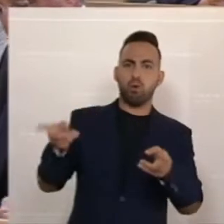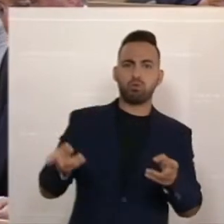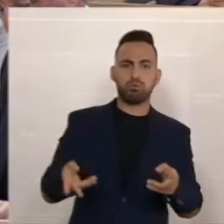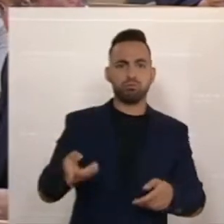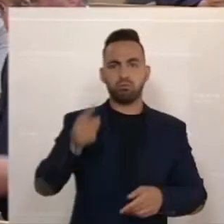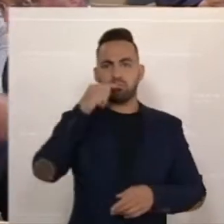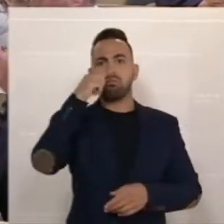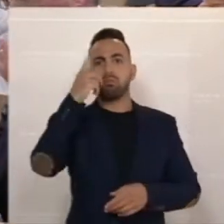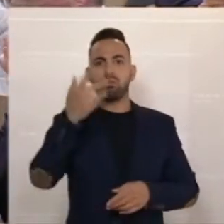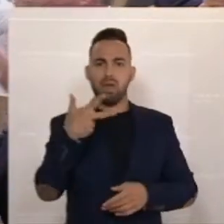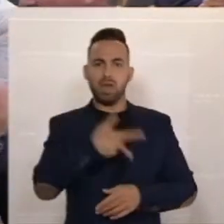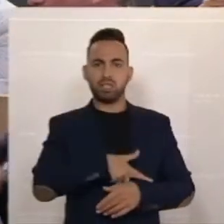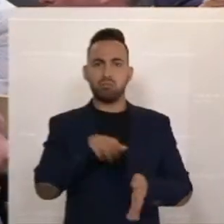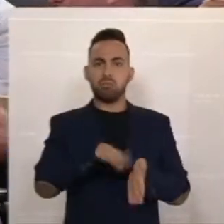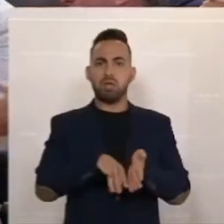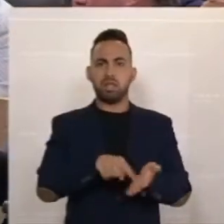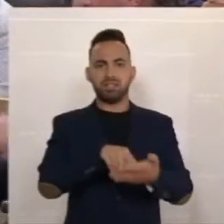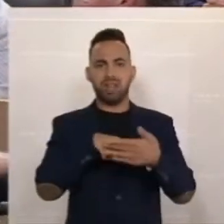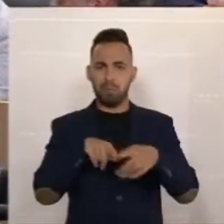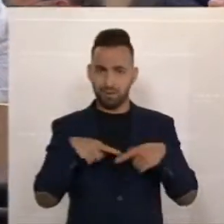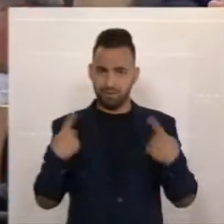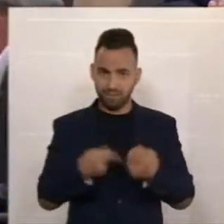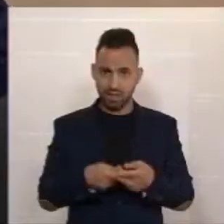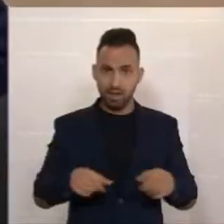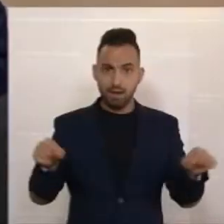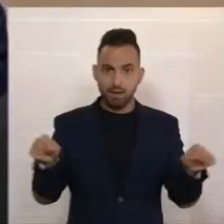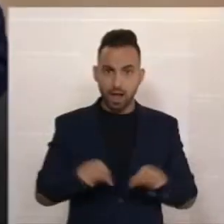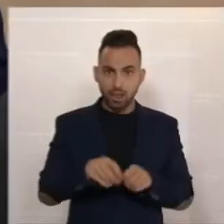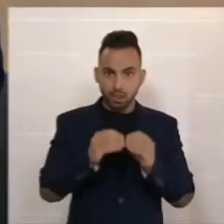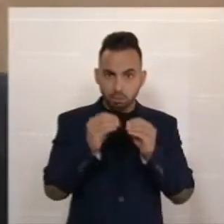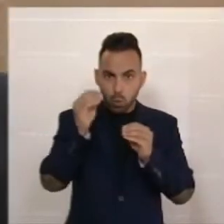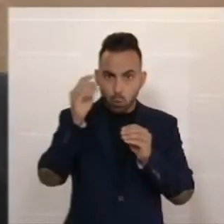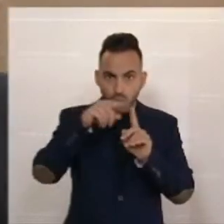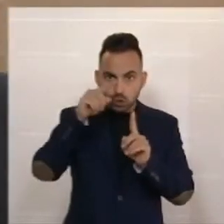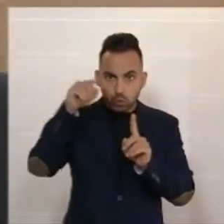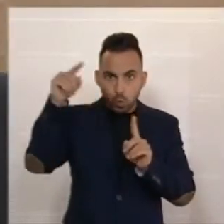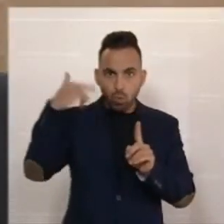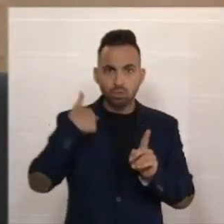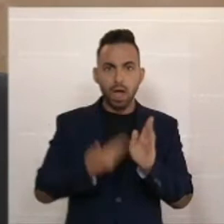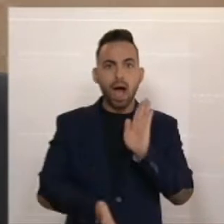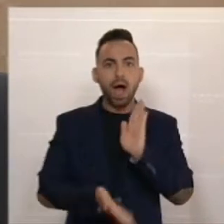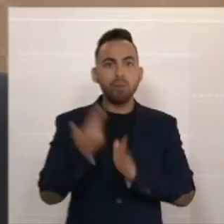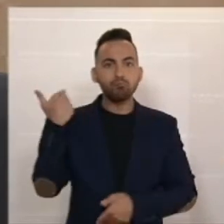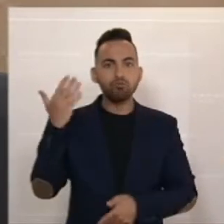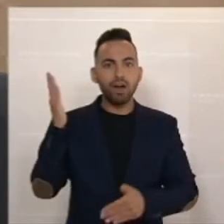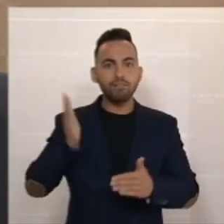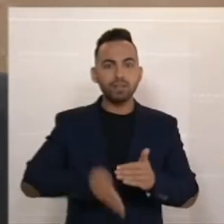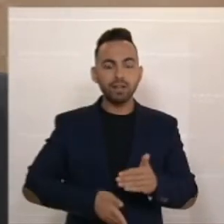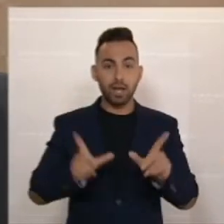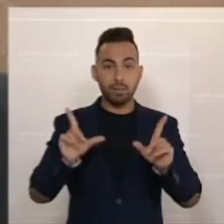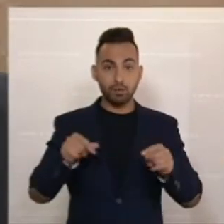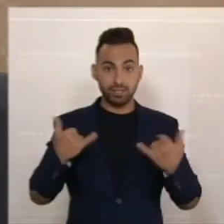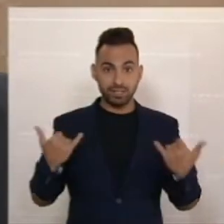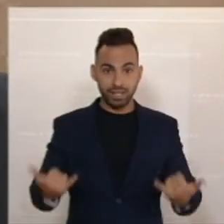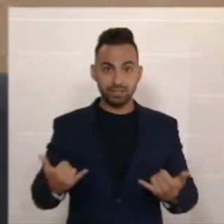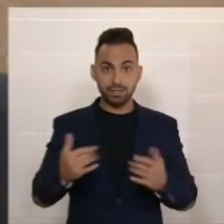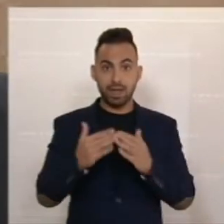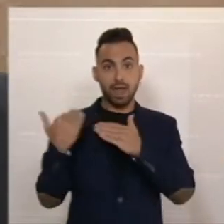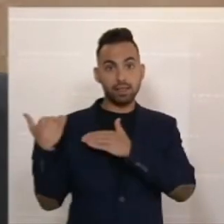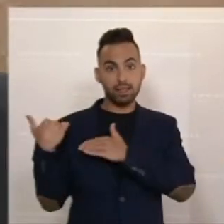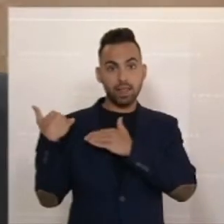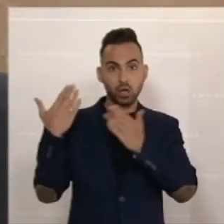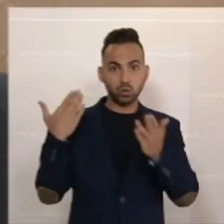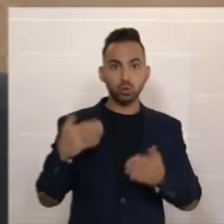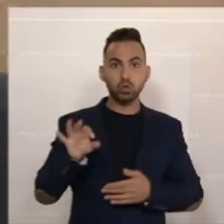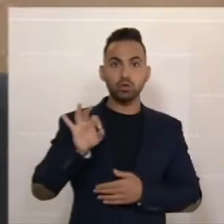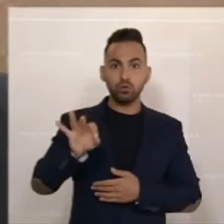abgetan wird. Aber wir setzen die Abschaffung der kalten Progression um. Und wir werden den Weg der Entlastung für die